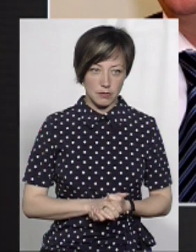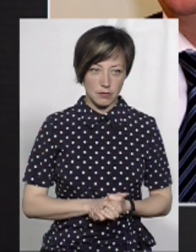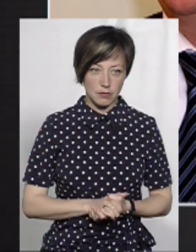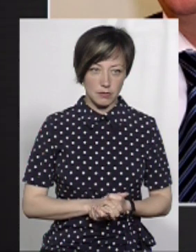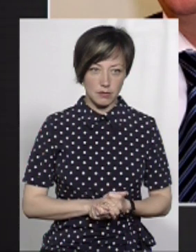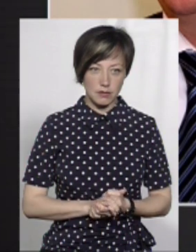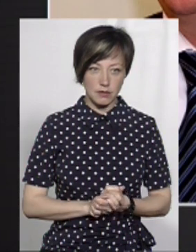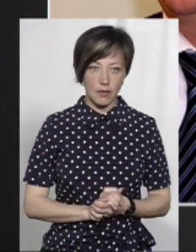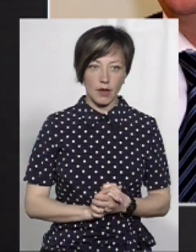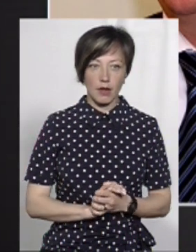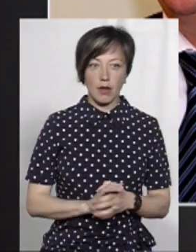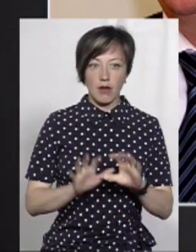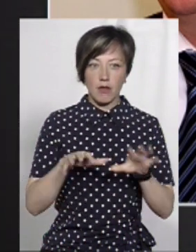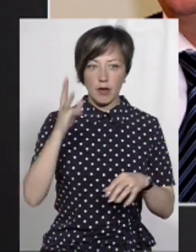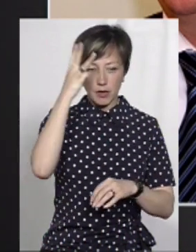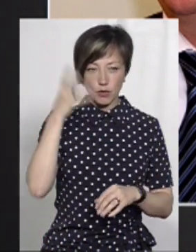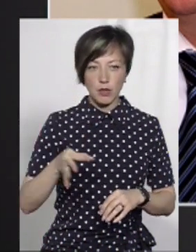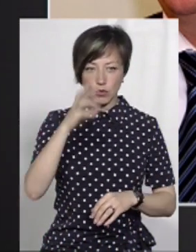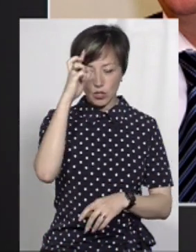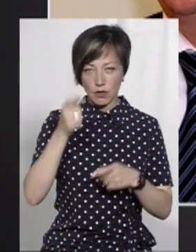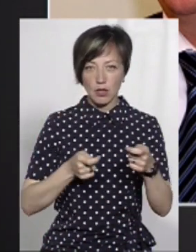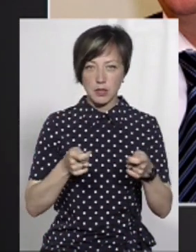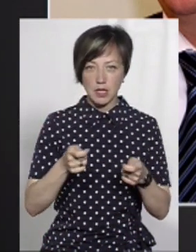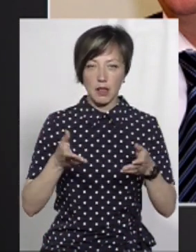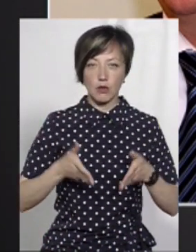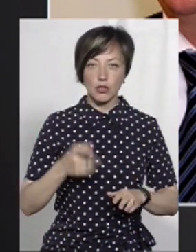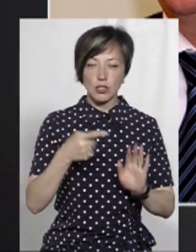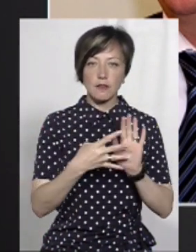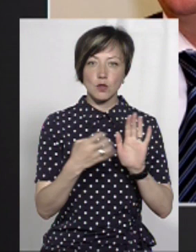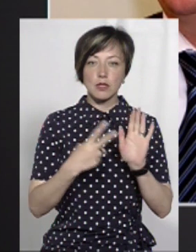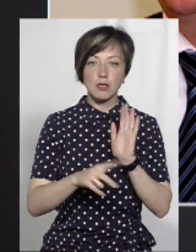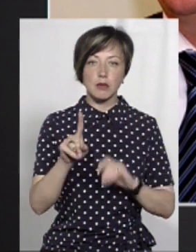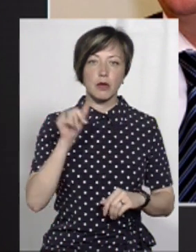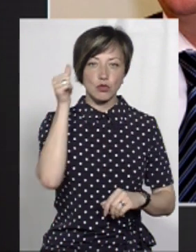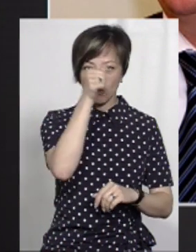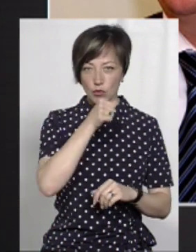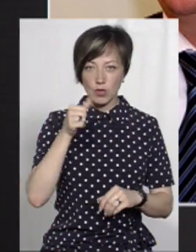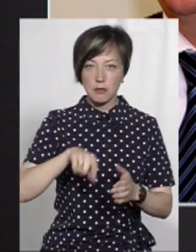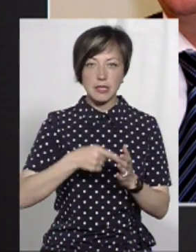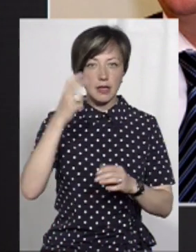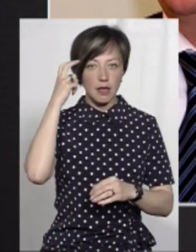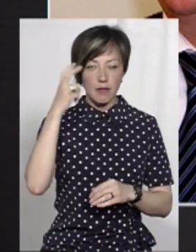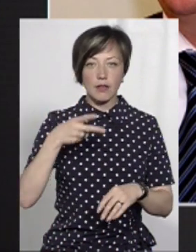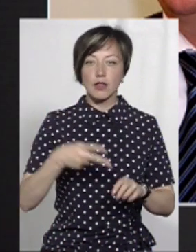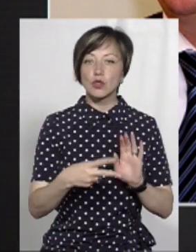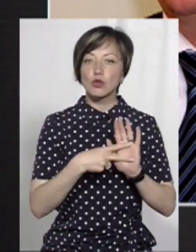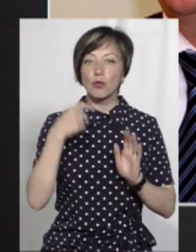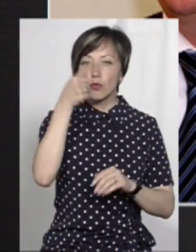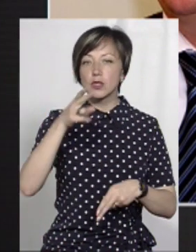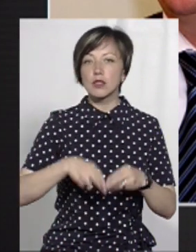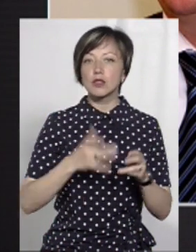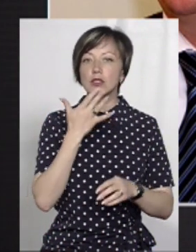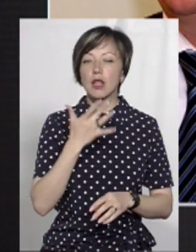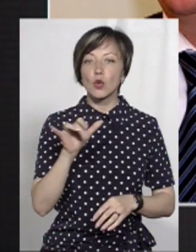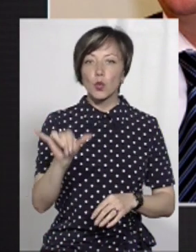Вадим Лозовий, голова Хмельницької обласної державної адміністрації, народився у 1971-му у місті Київ. У 2007-му закінчив